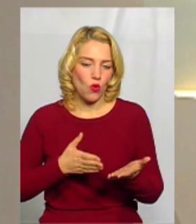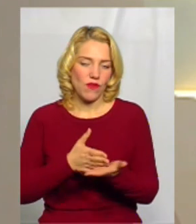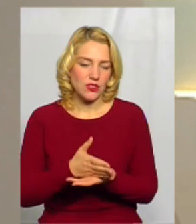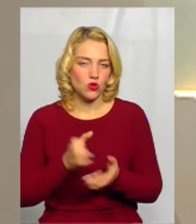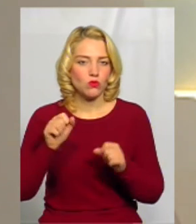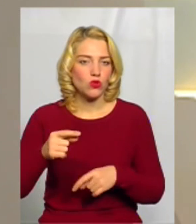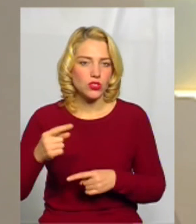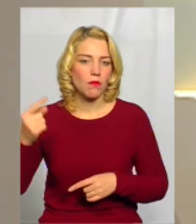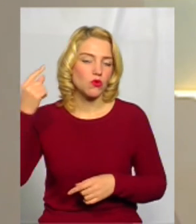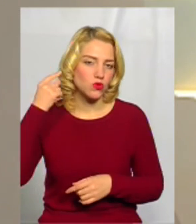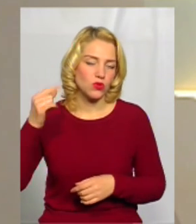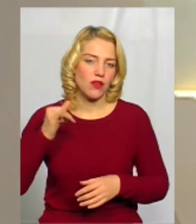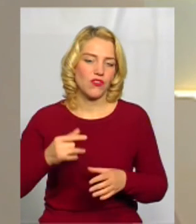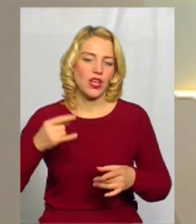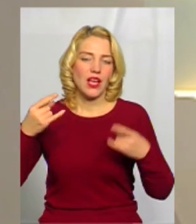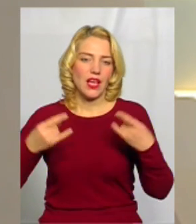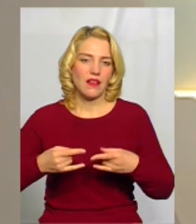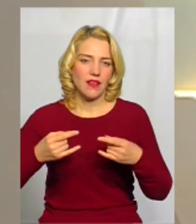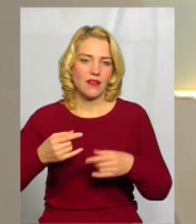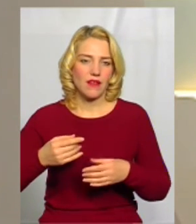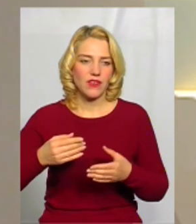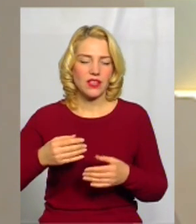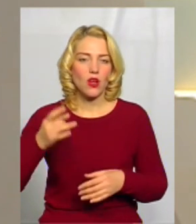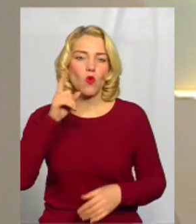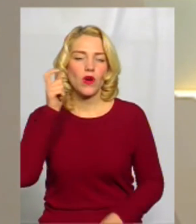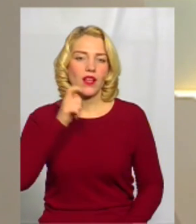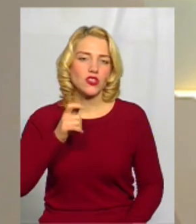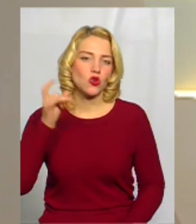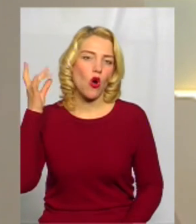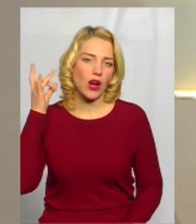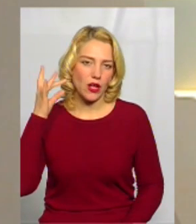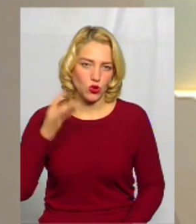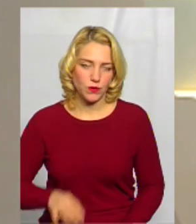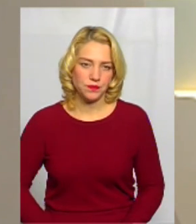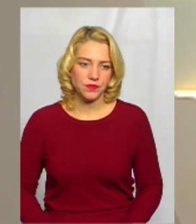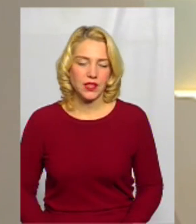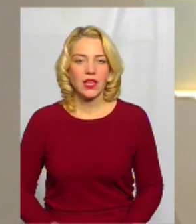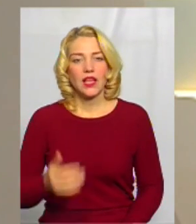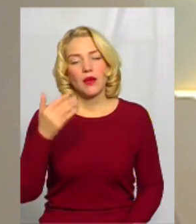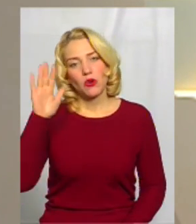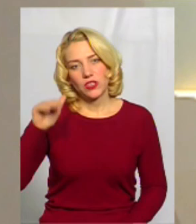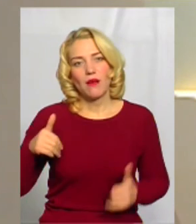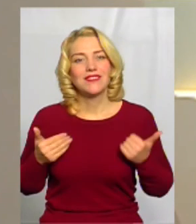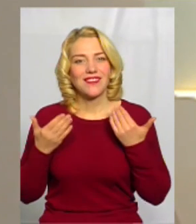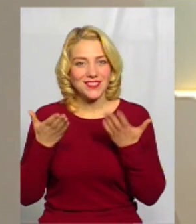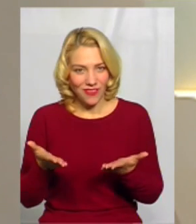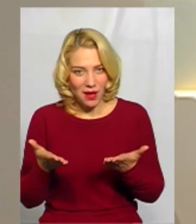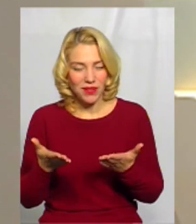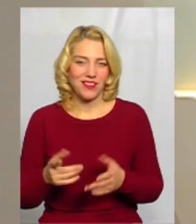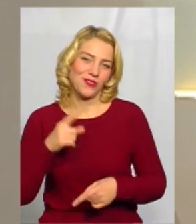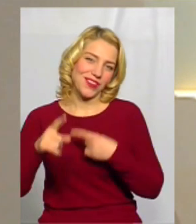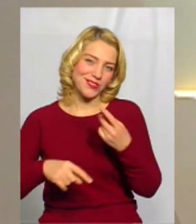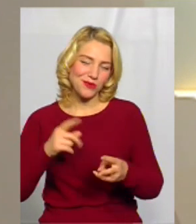можна слухати в ефірі українського радіо «Поділля Центр». Я прощаюся з вами